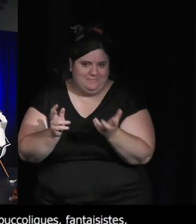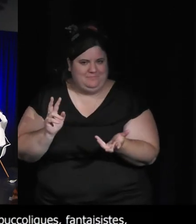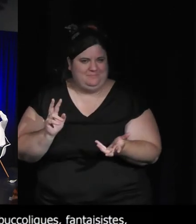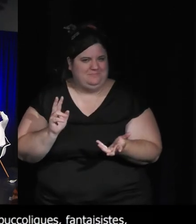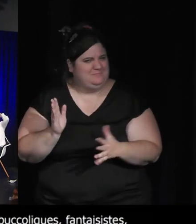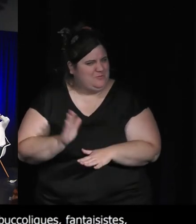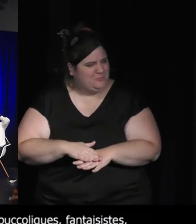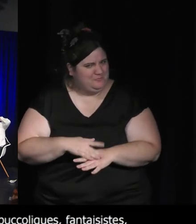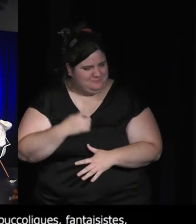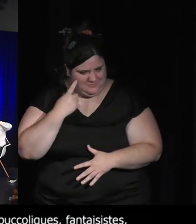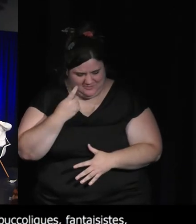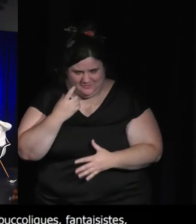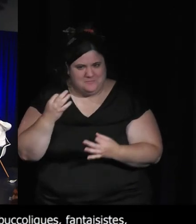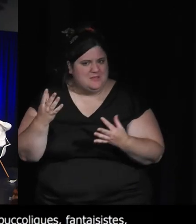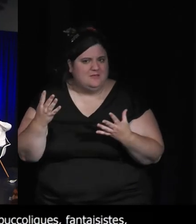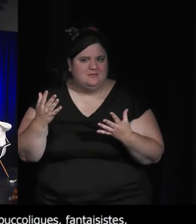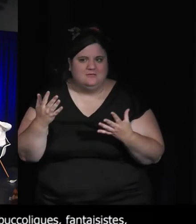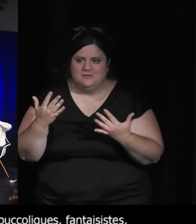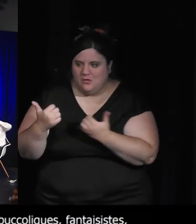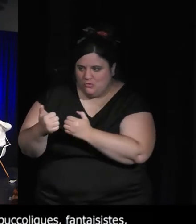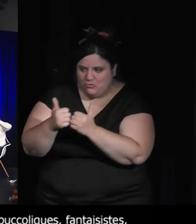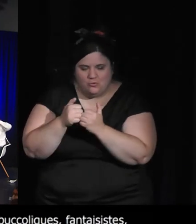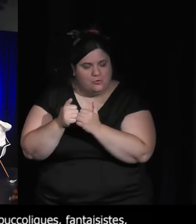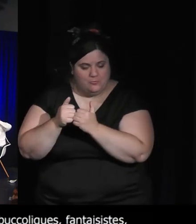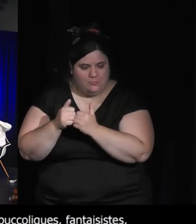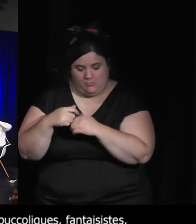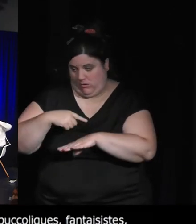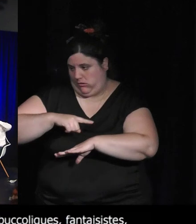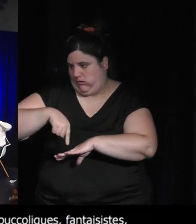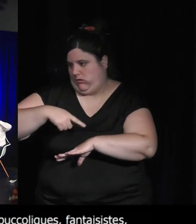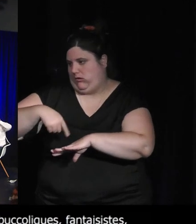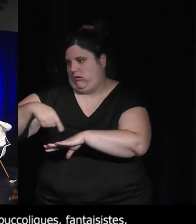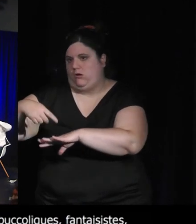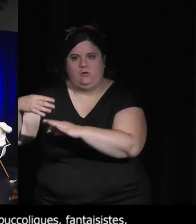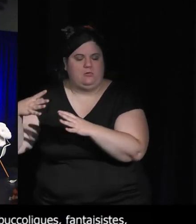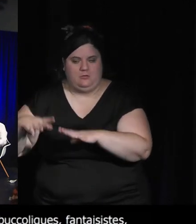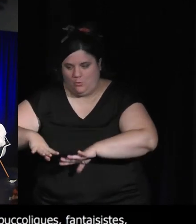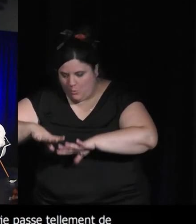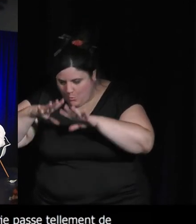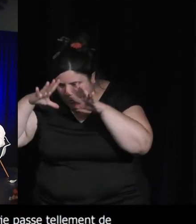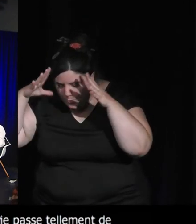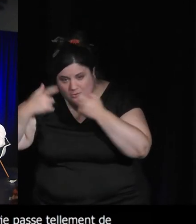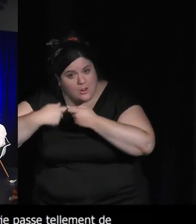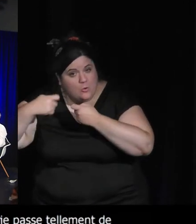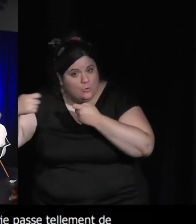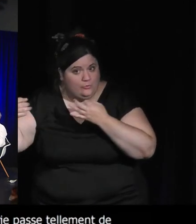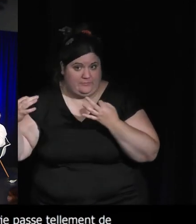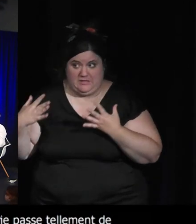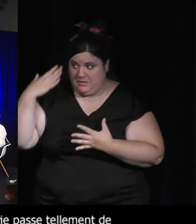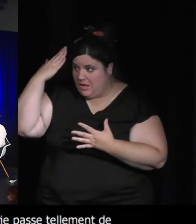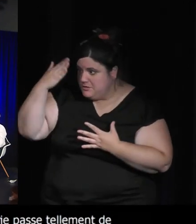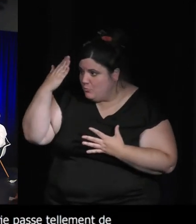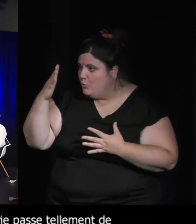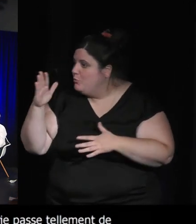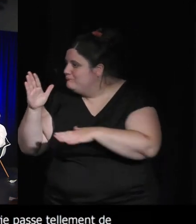tellement de temps dans ces mondes que j'ai l'impression d'avoir véritablement caressé un animal effectué une balade respecté mon